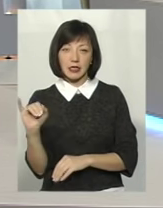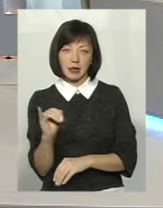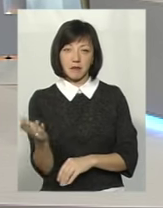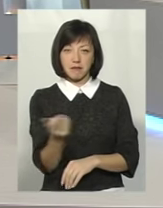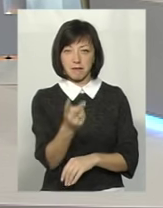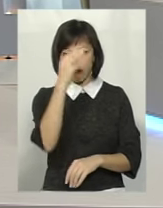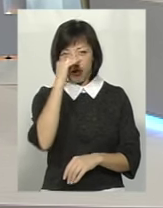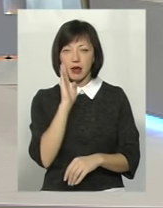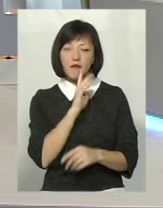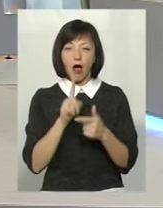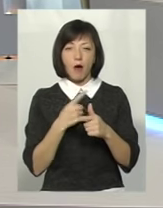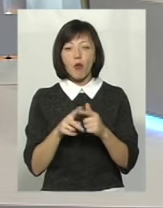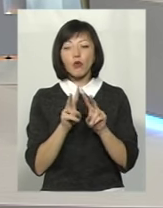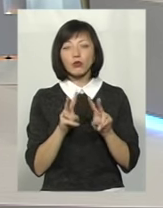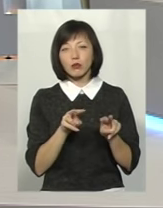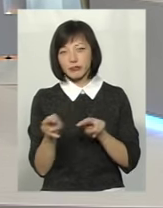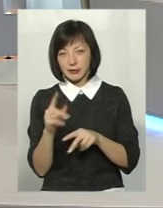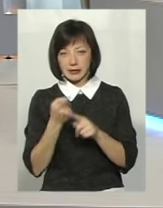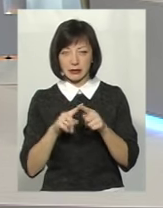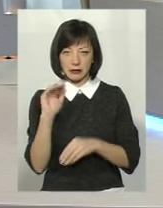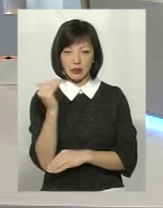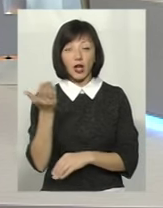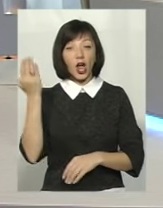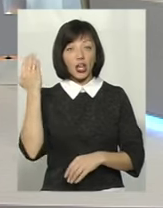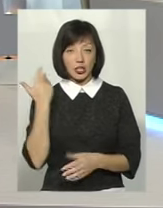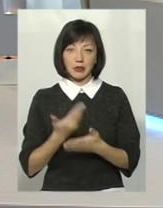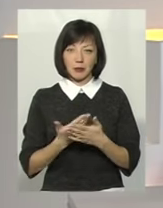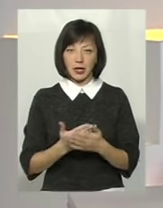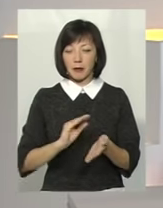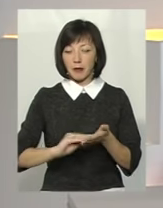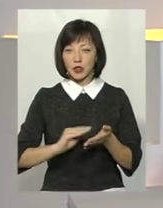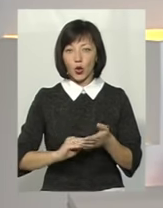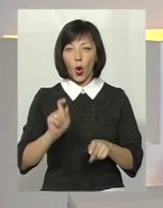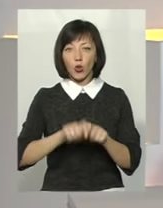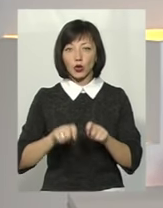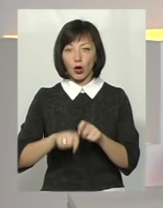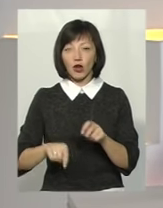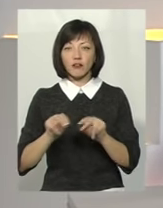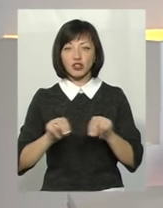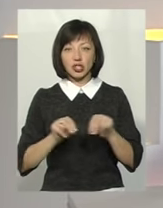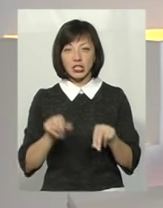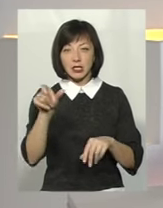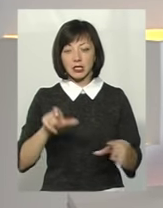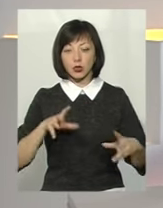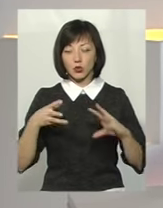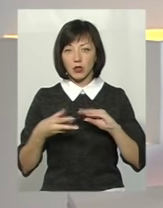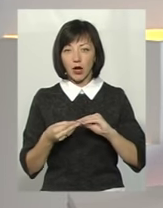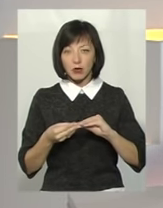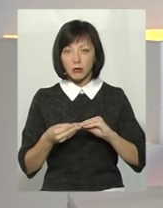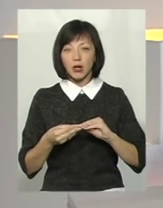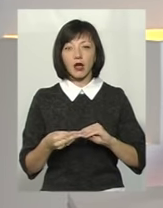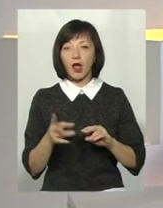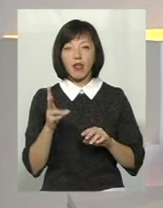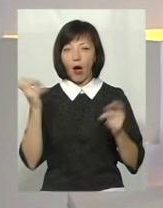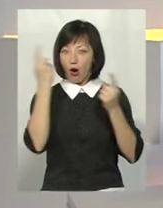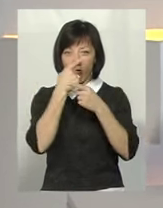батьків або людей, які замінюють цих батьків. Тобто, якщо раніше, наприклад, діти пишуть контрольно, вчитель з результатами контрольної, вже